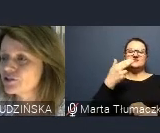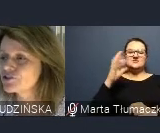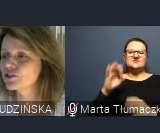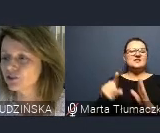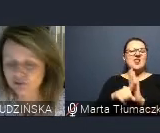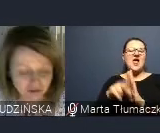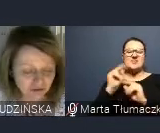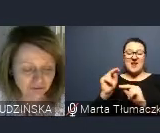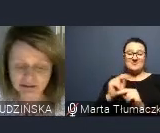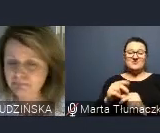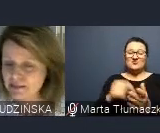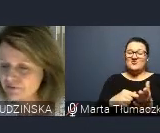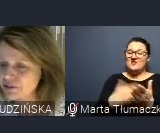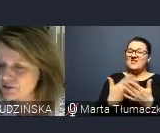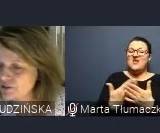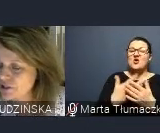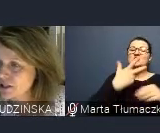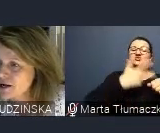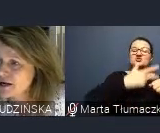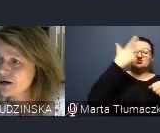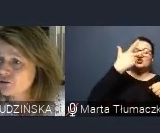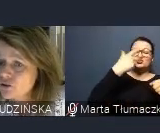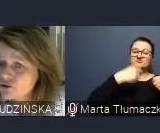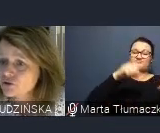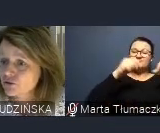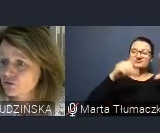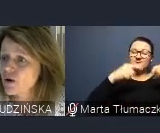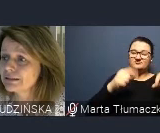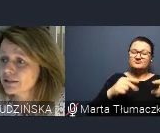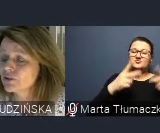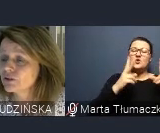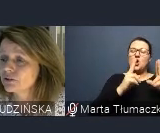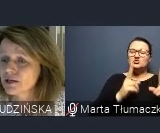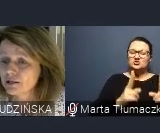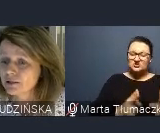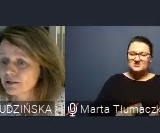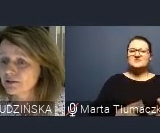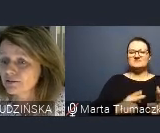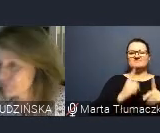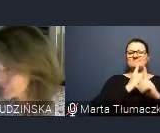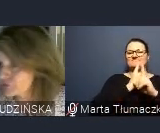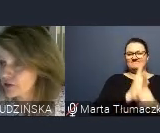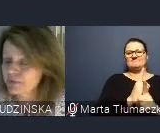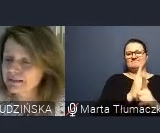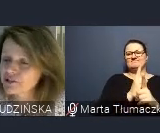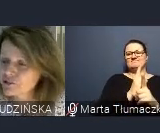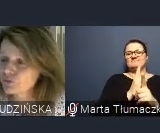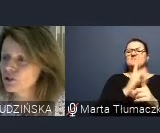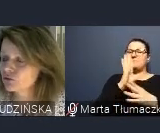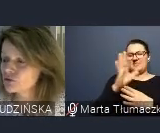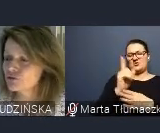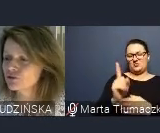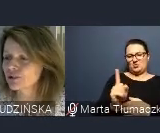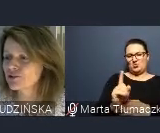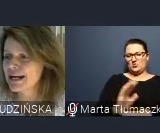te 33 odcinki, które tam Państwo znajdziecie, odnoszą się dokładnie do, trwają 15